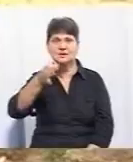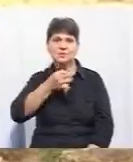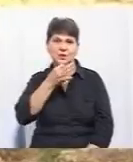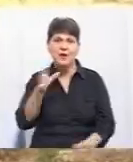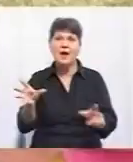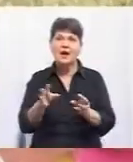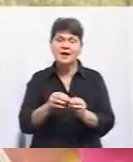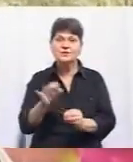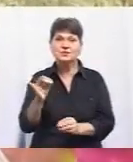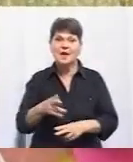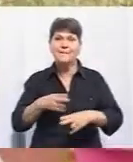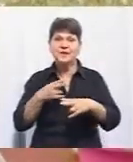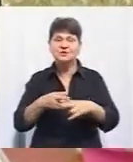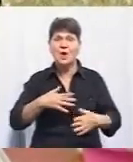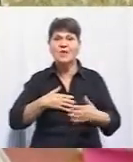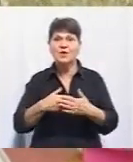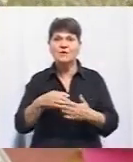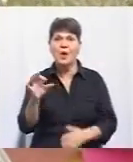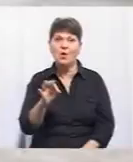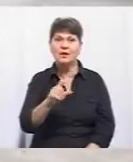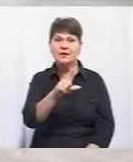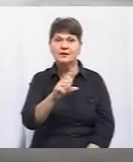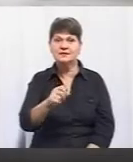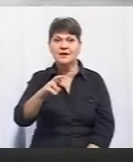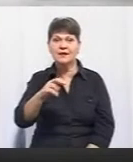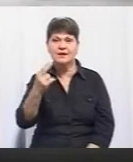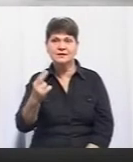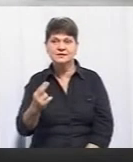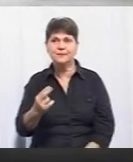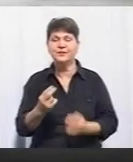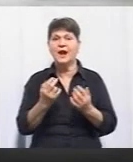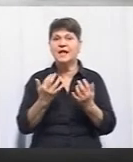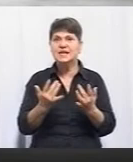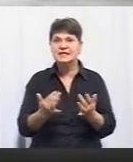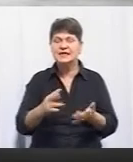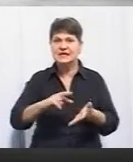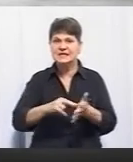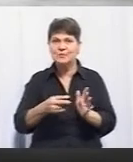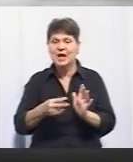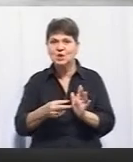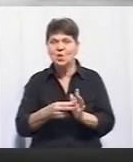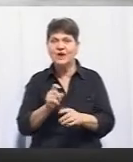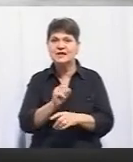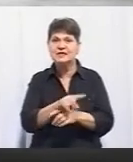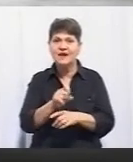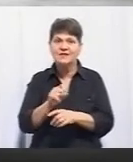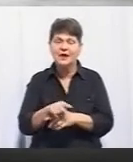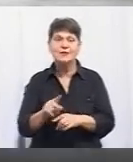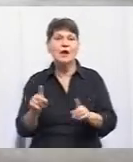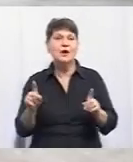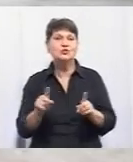з Іваною перешкоди долатиме волонтерка Олена Заяць. Настільки сплановані завдання, щоб